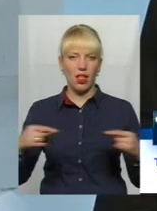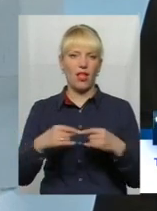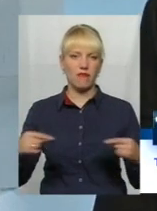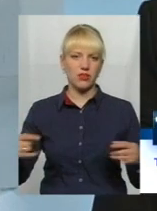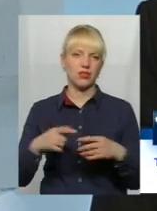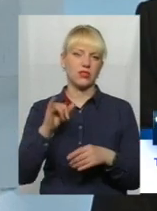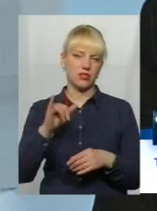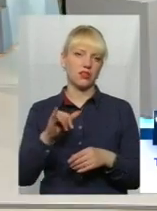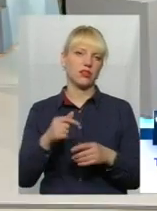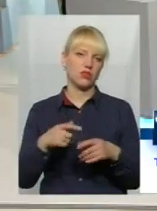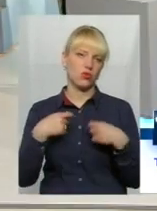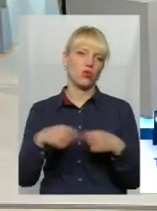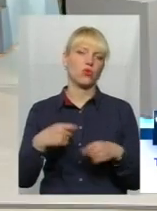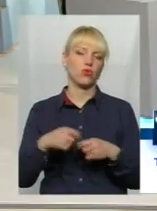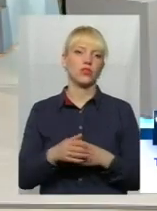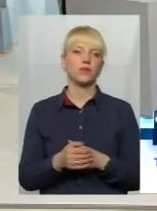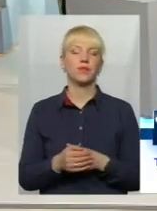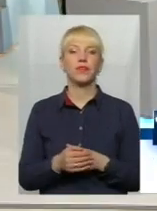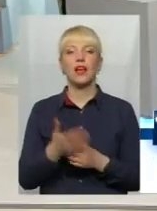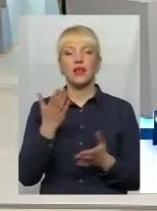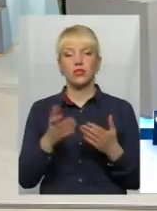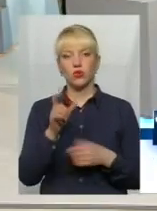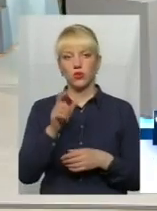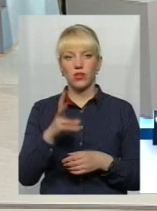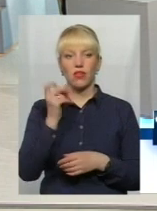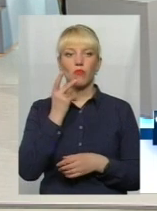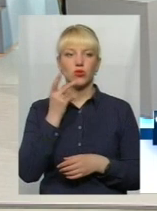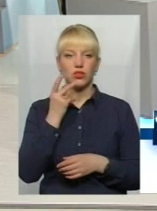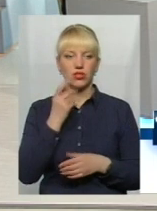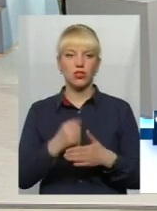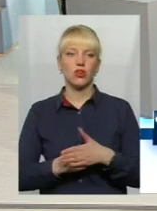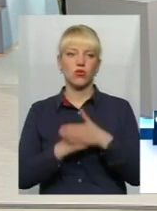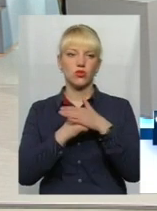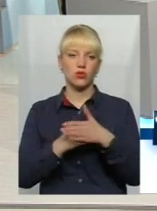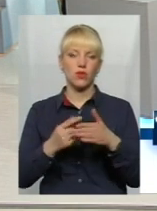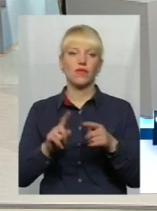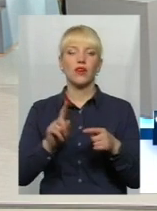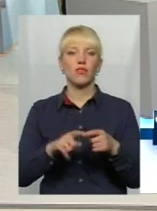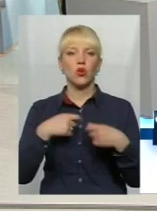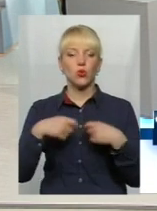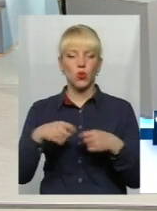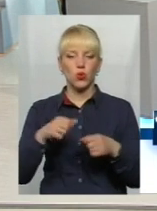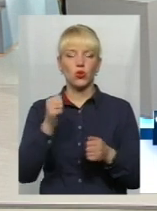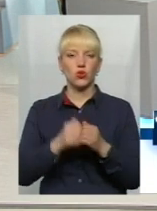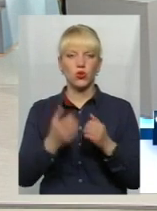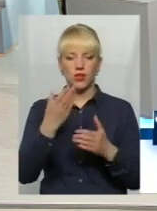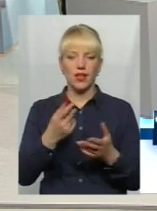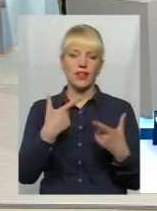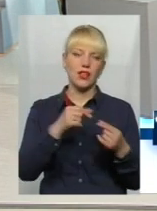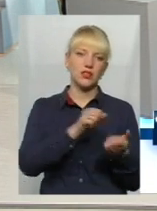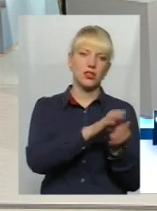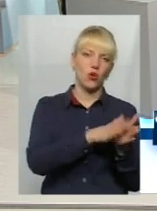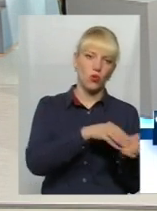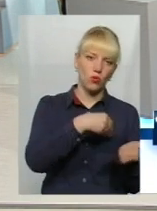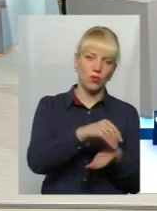такі частини людей. Відчає мою думку. Якщо людина на постійній основі торгує щодня, тобто, вона десь закуповує товар, а тут продає, я